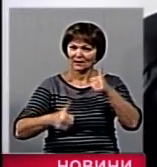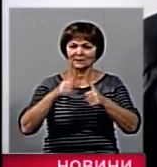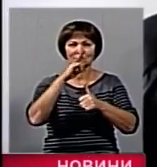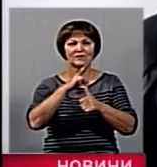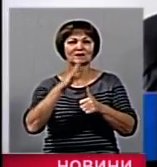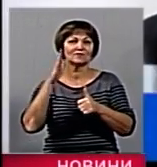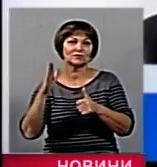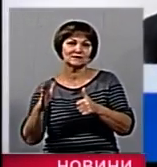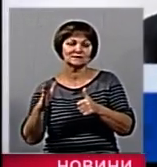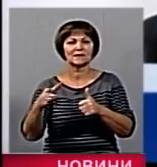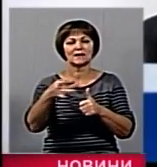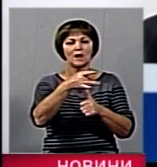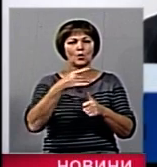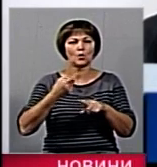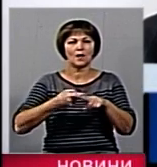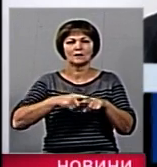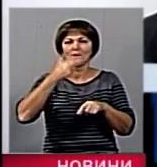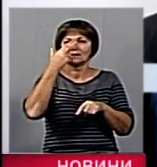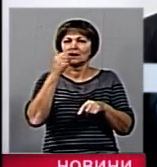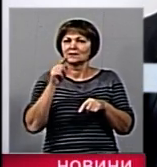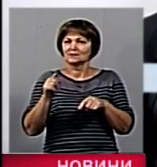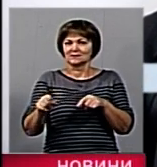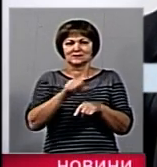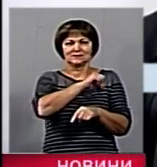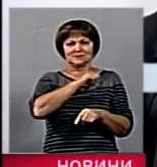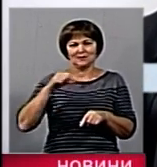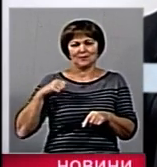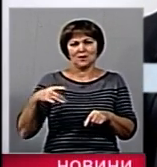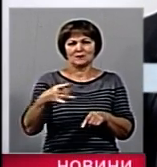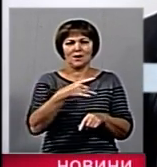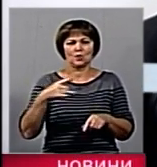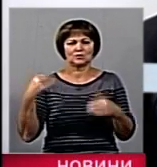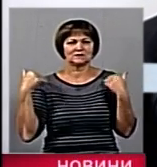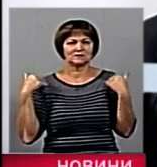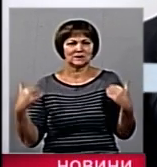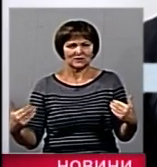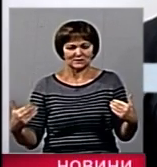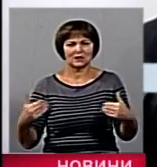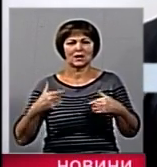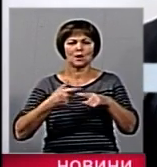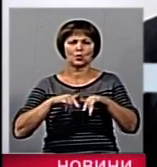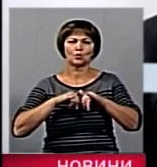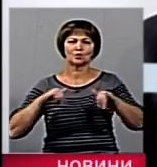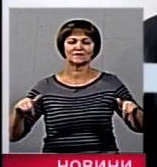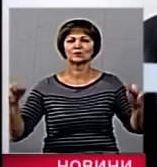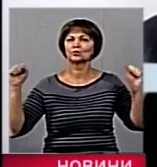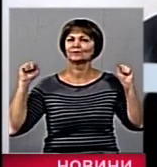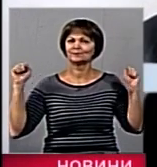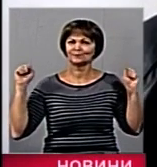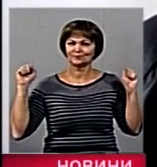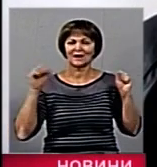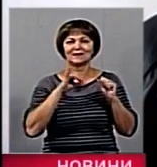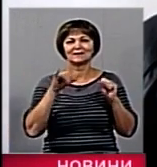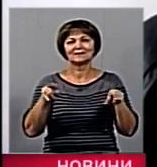традиційно це один із самих районів сильних по розвитку фізичної культури і спорту. З